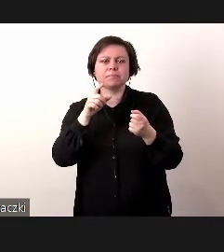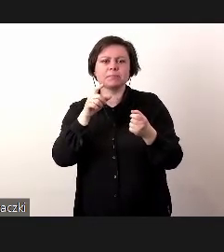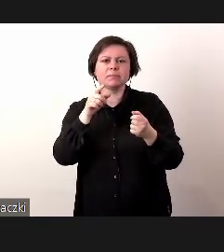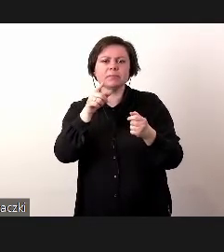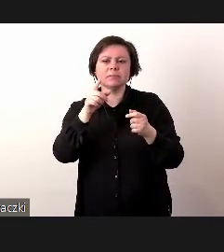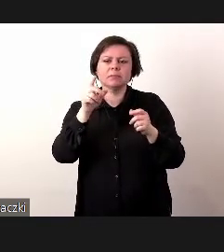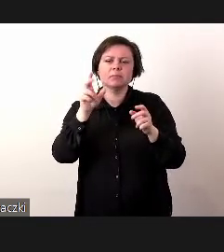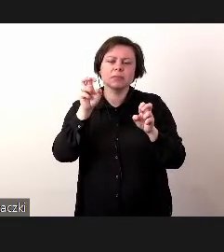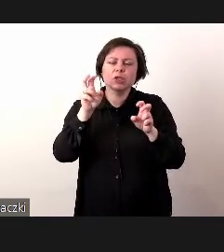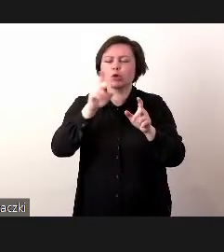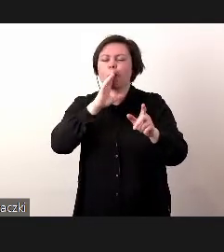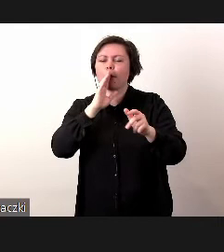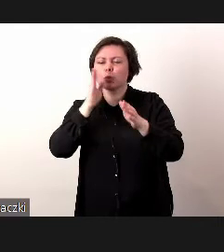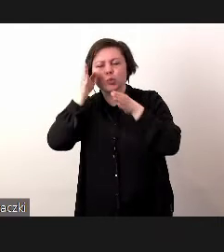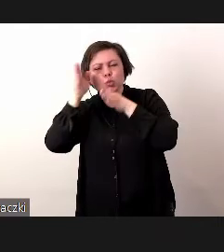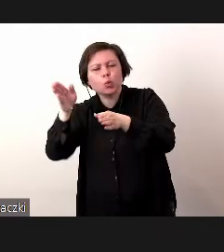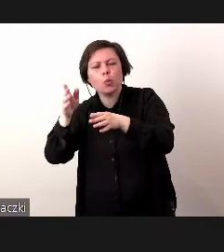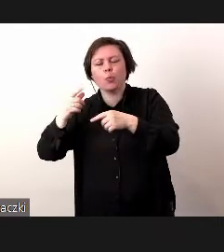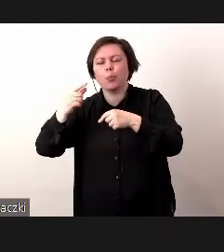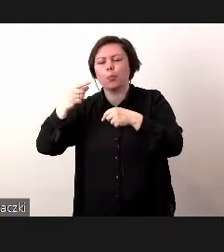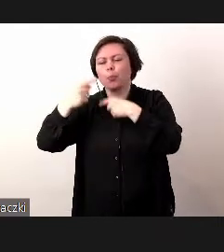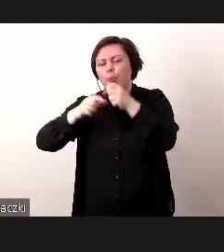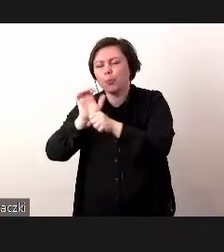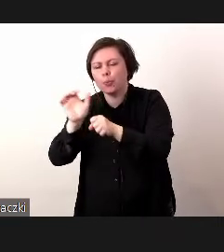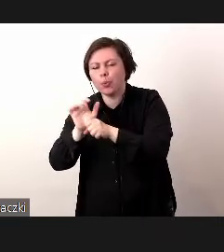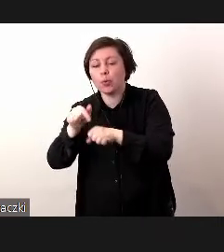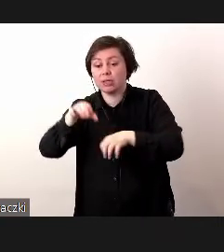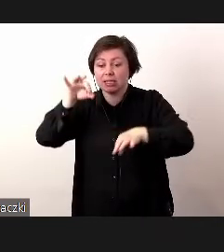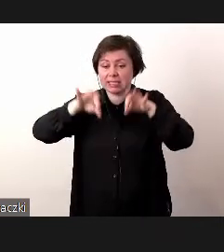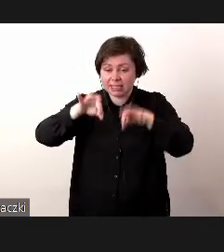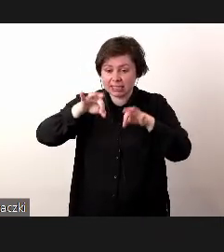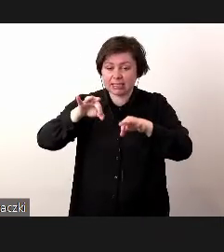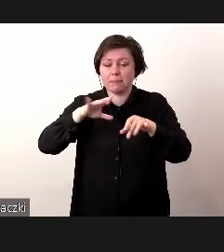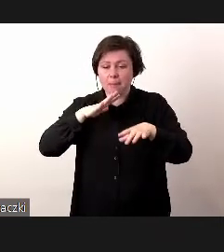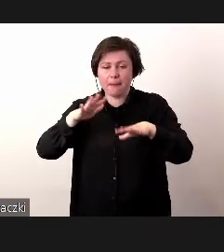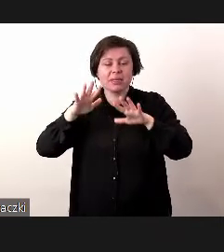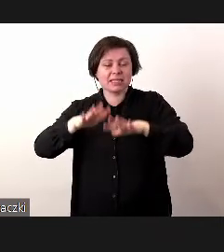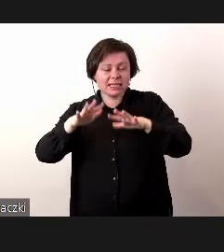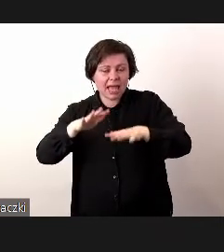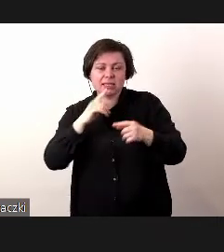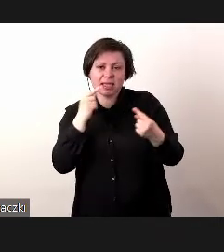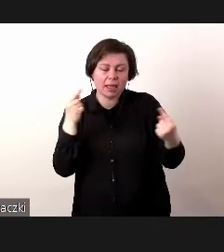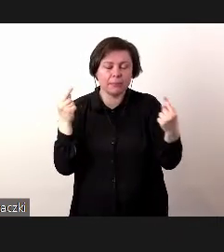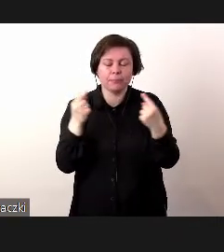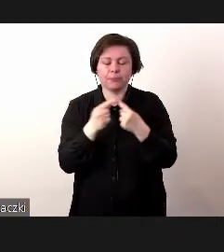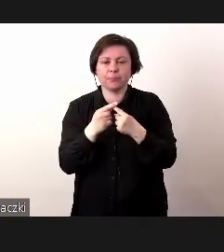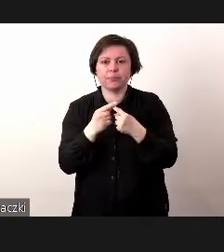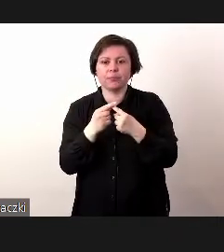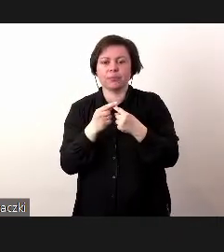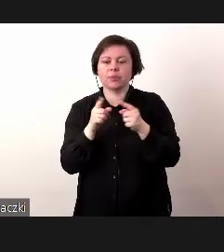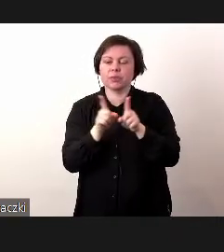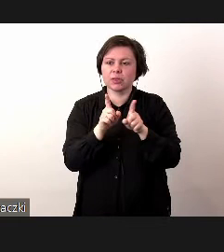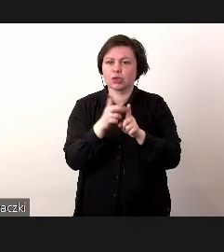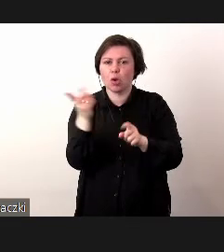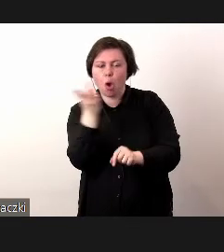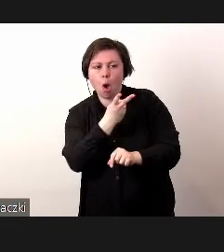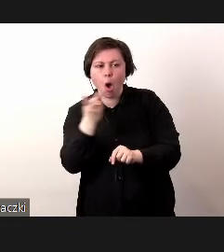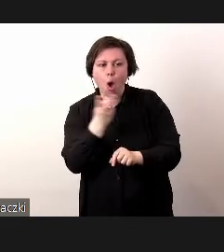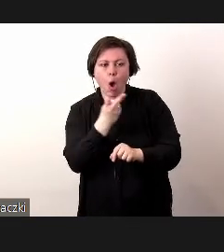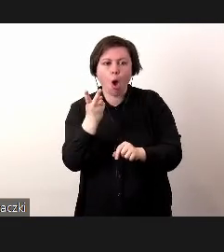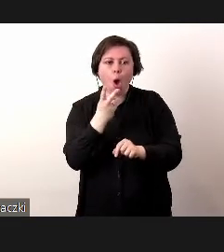produktowe, zresztą na konferencji też są sesje dotyczące zarówno obu